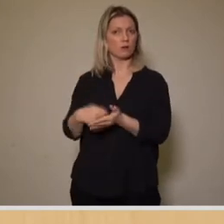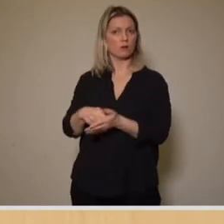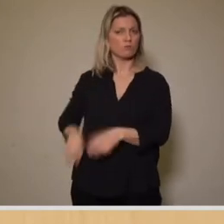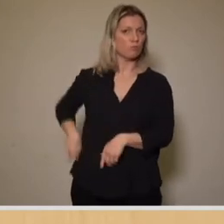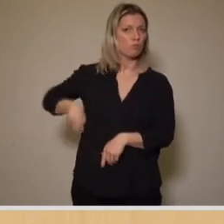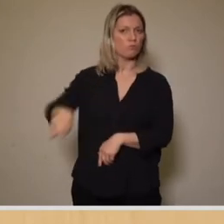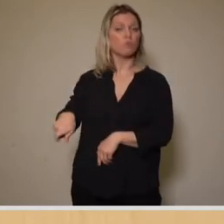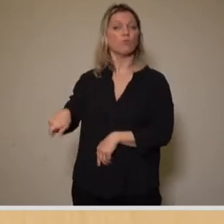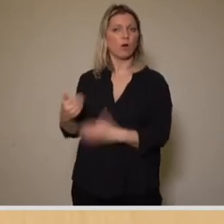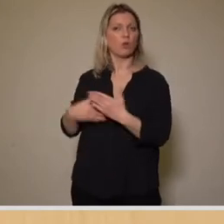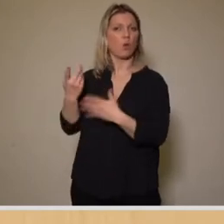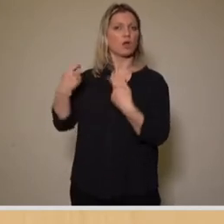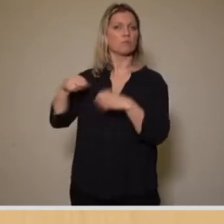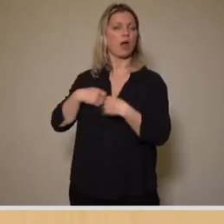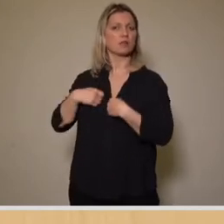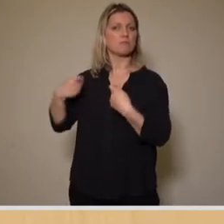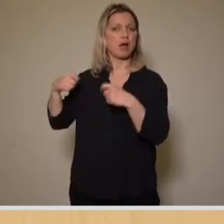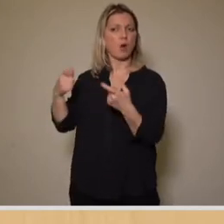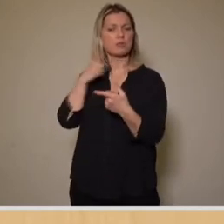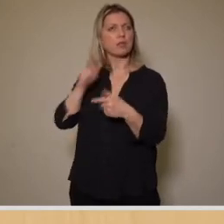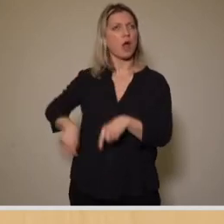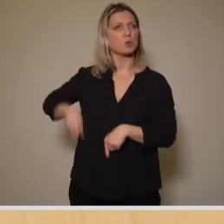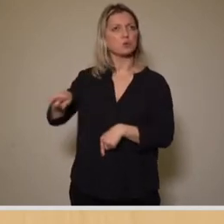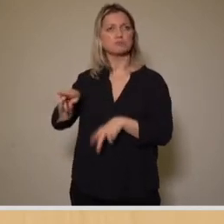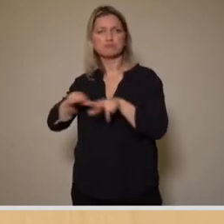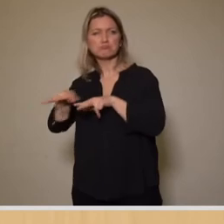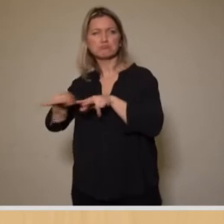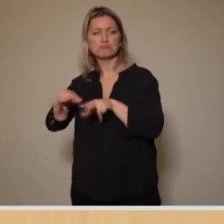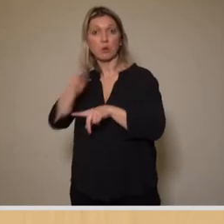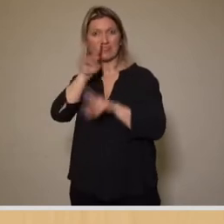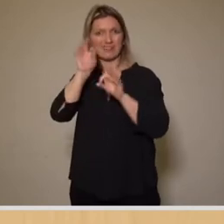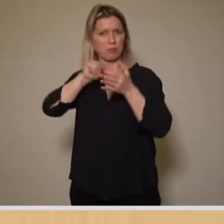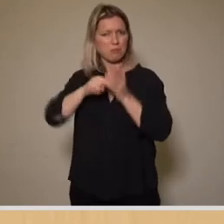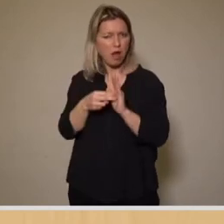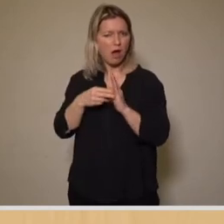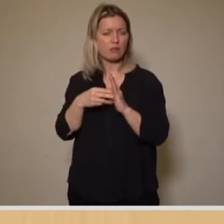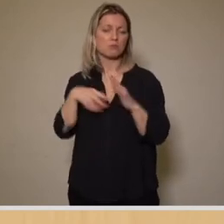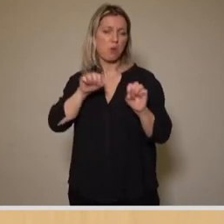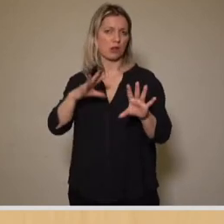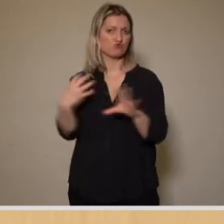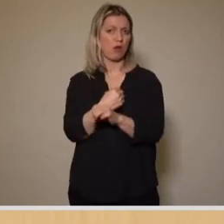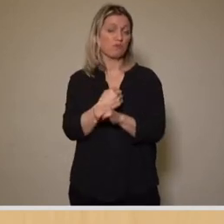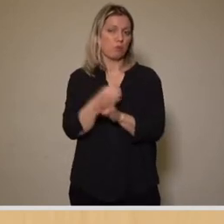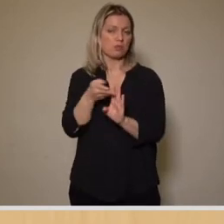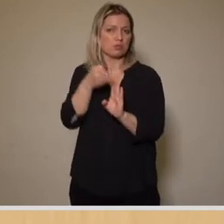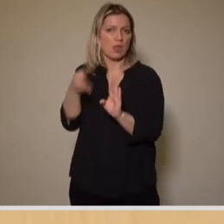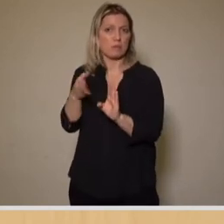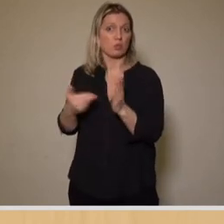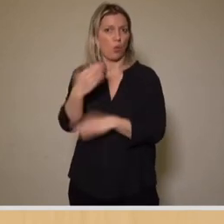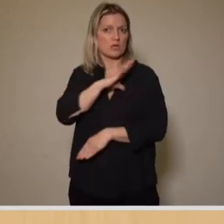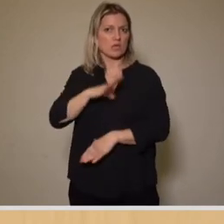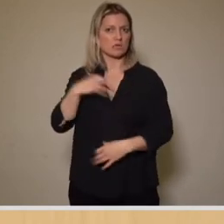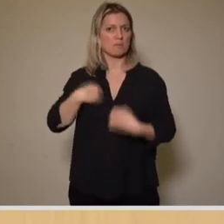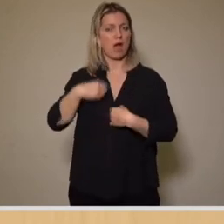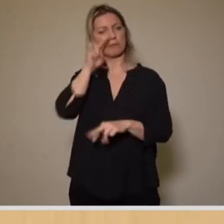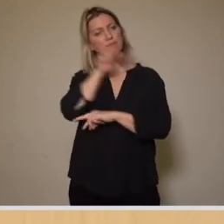Bruchteil der Kosten betreiben. Und wenn wir das ganz optimal planen und hinbekommen, dann haben wir vielleicht sogar ein neues Sachsenbad nebenan, mit Blick auf ein